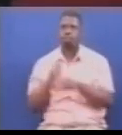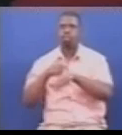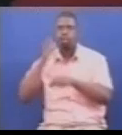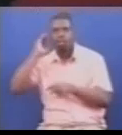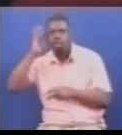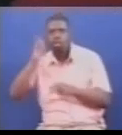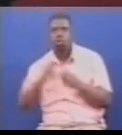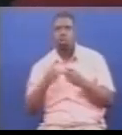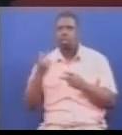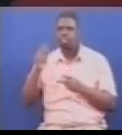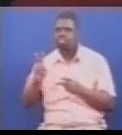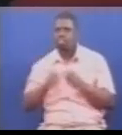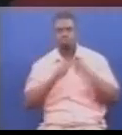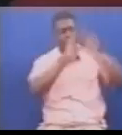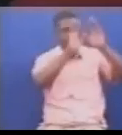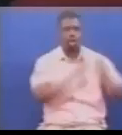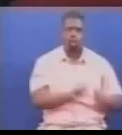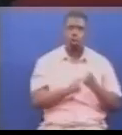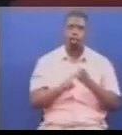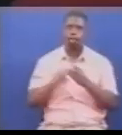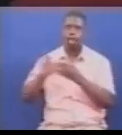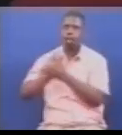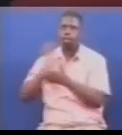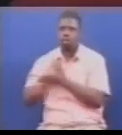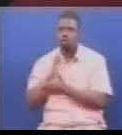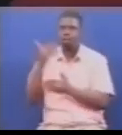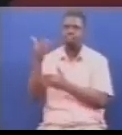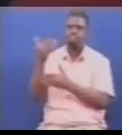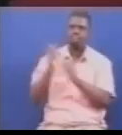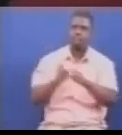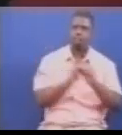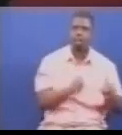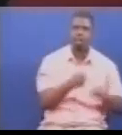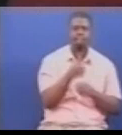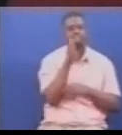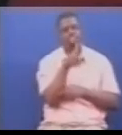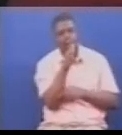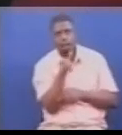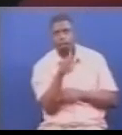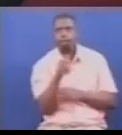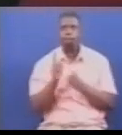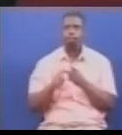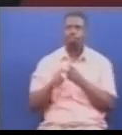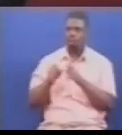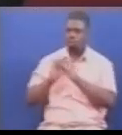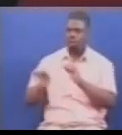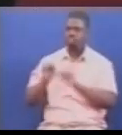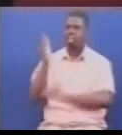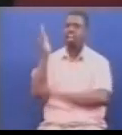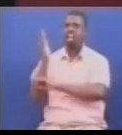mabango, machapisho, vijarida mbalimbali, filamu, na waeli misharika.